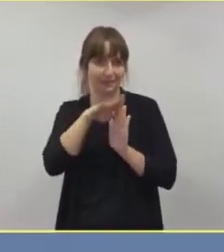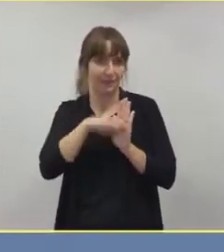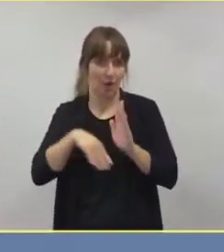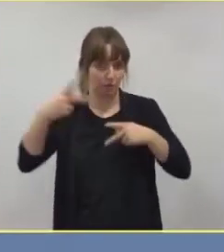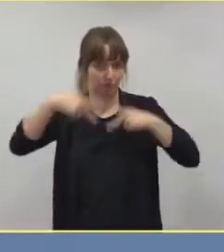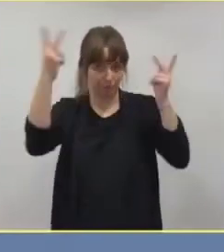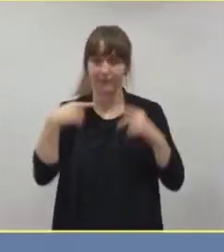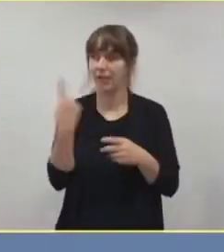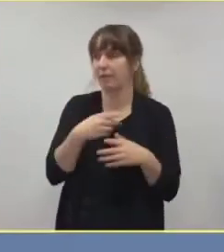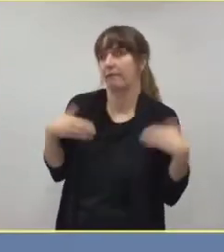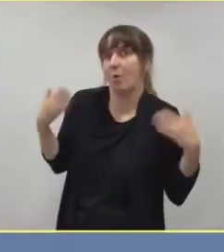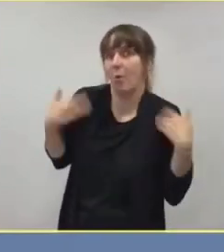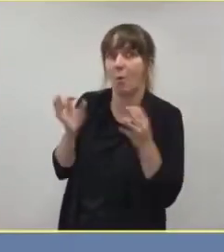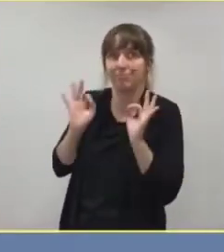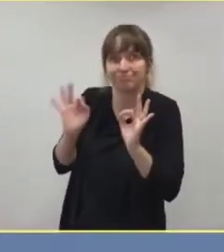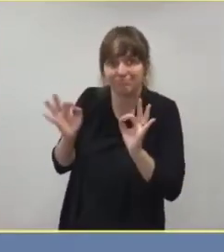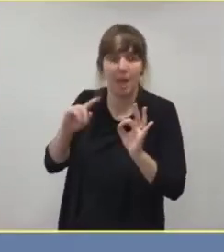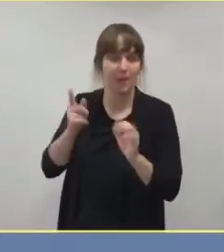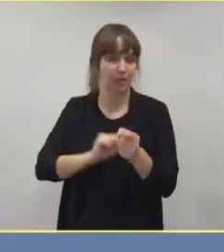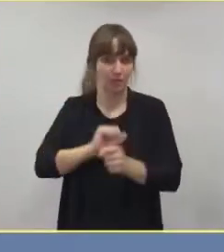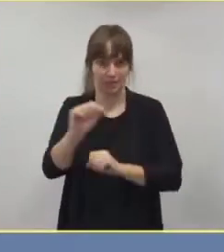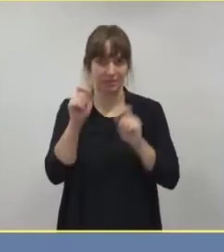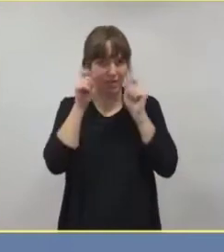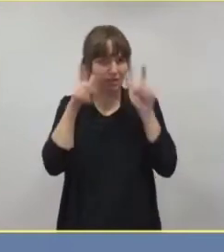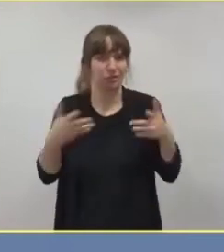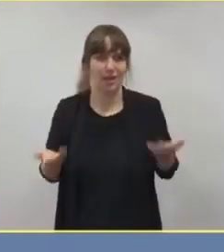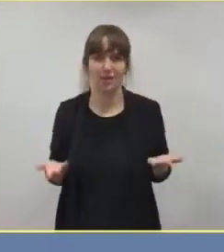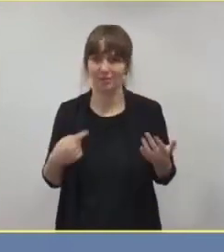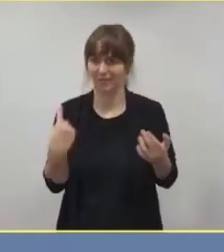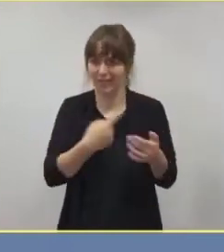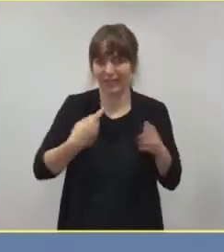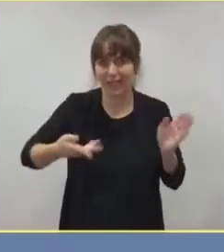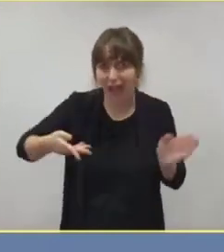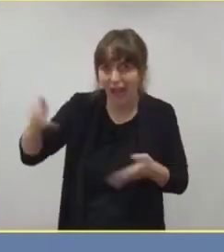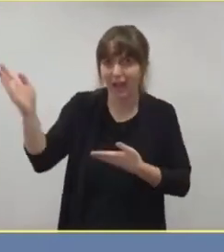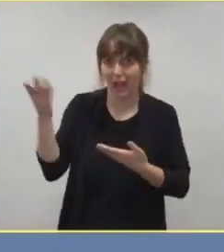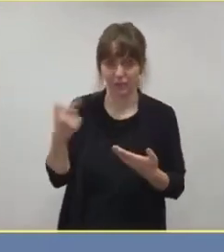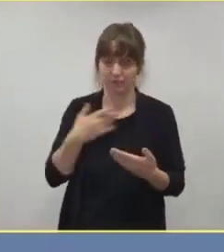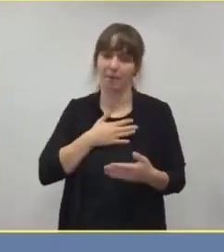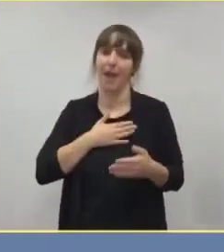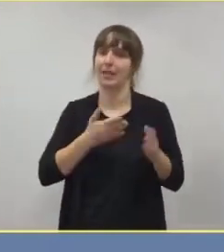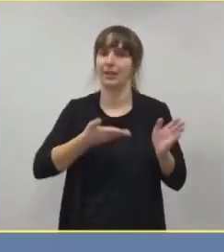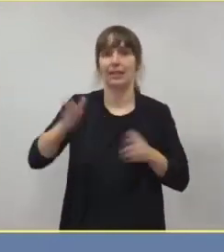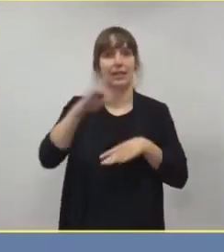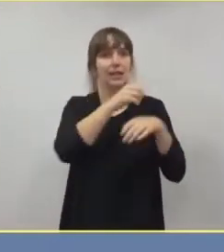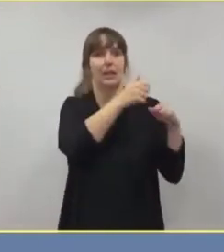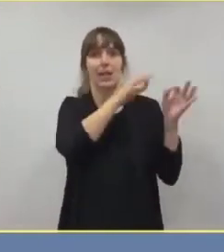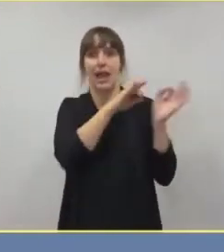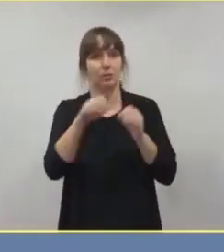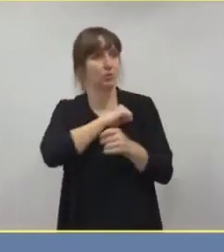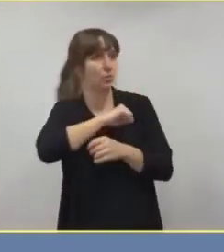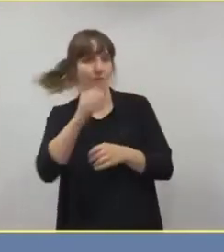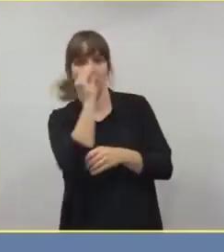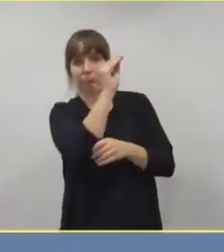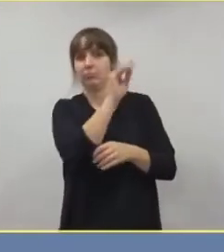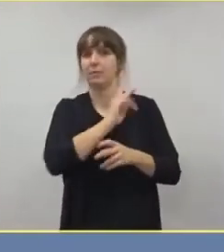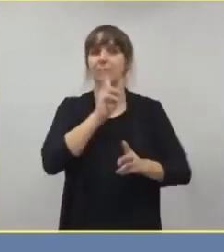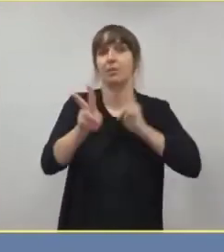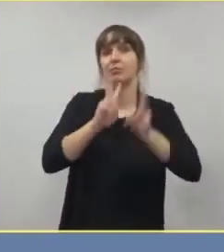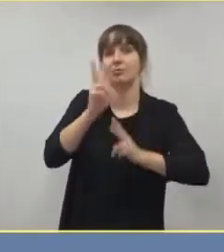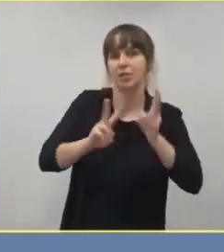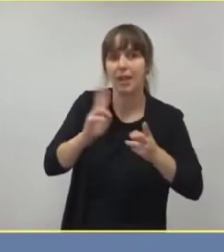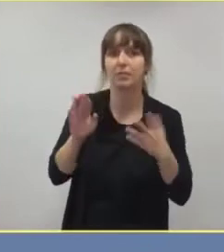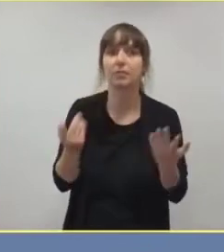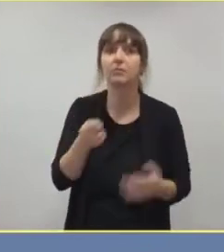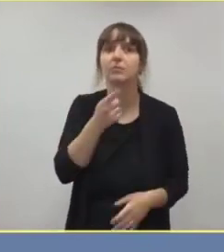wir sind auch sehr erstaunt, dass wir jetzt zumindestens, ich hatte es sofort an meiner Klinikleitung gemeldet, bestellt. Dann haben wir 1.000 bekommen